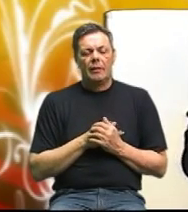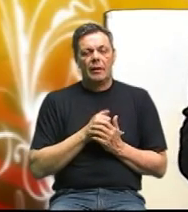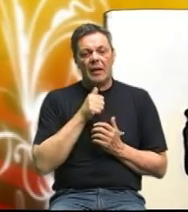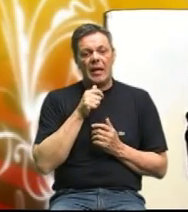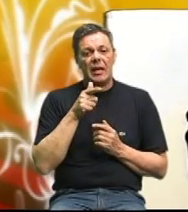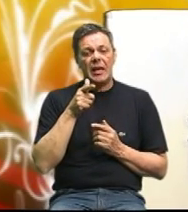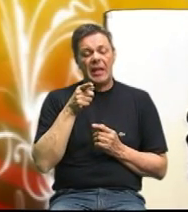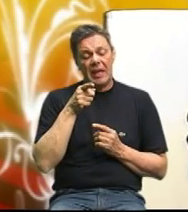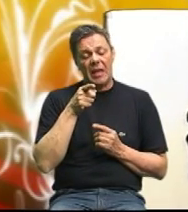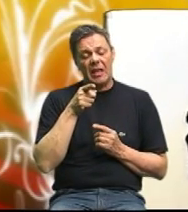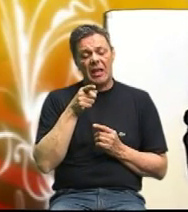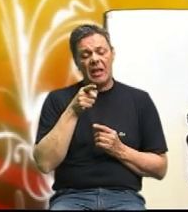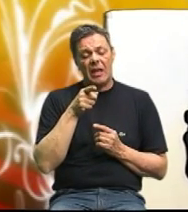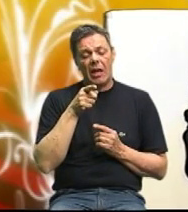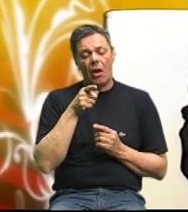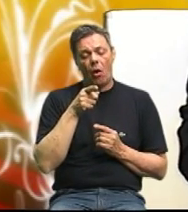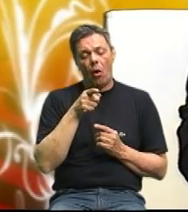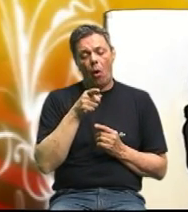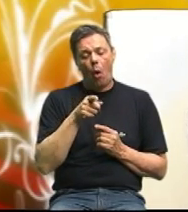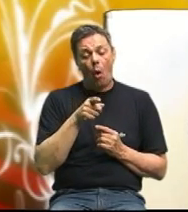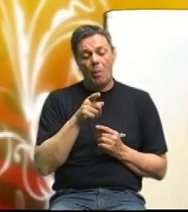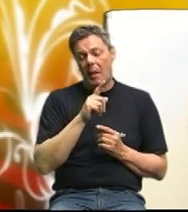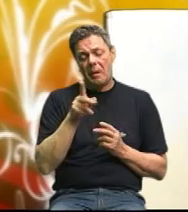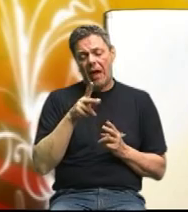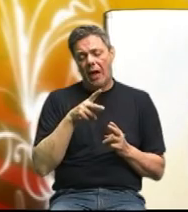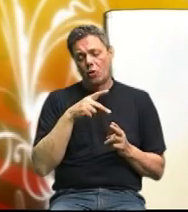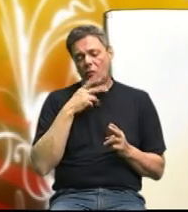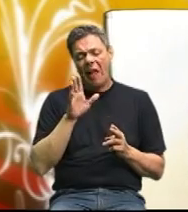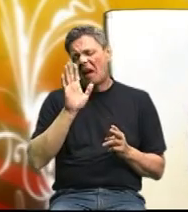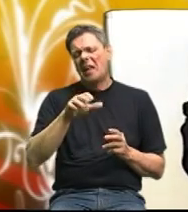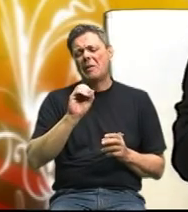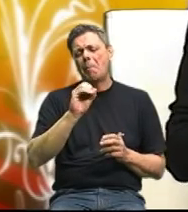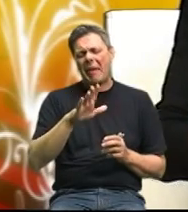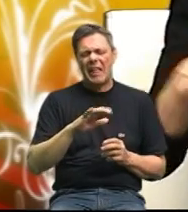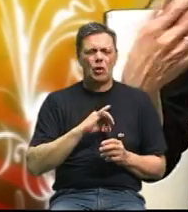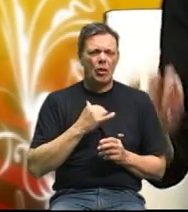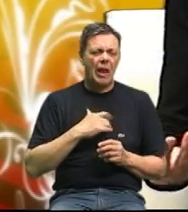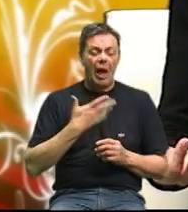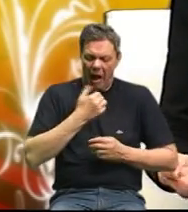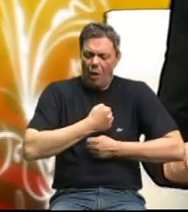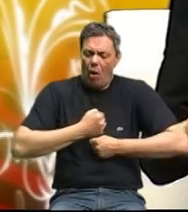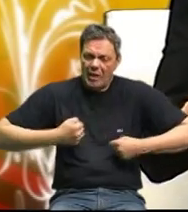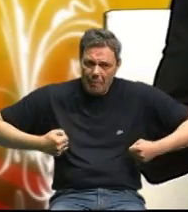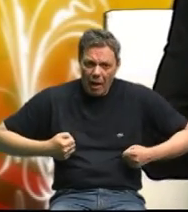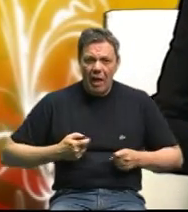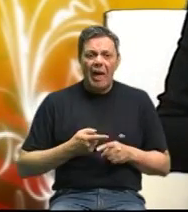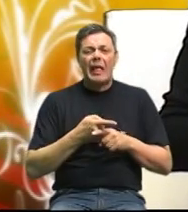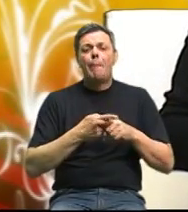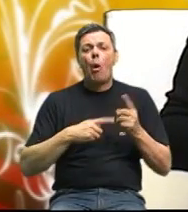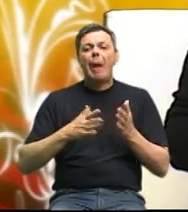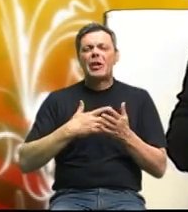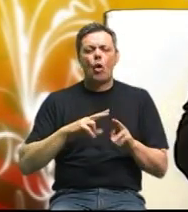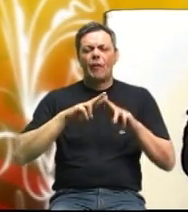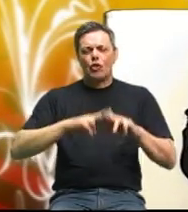I ovaj testosteron ne zabrani da kad ima i 15 godina, ima deblinu, da pola masnoća je